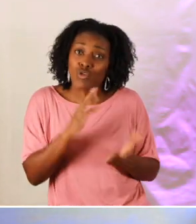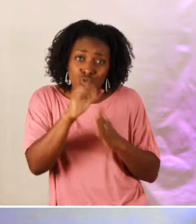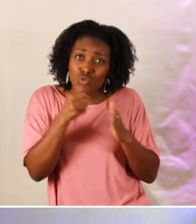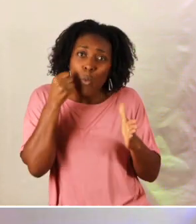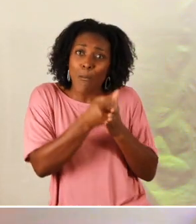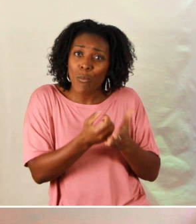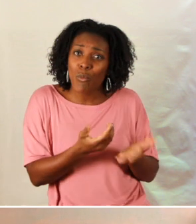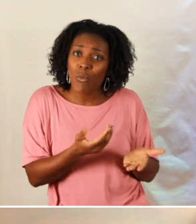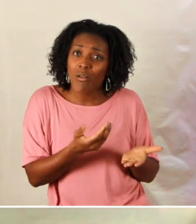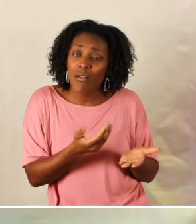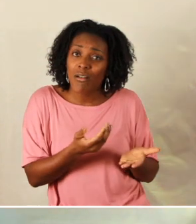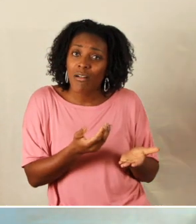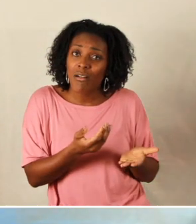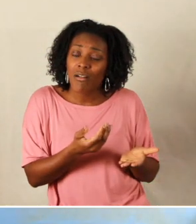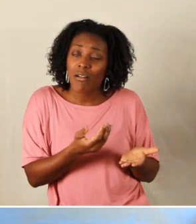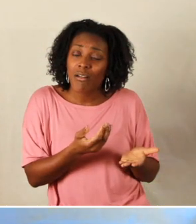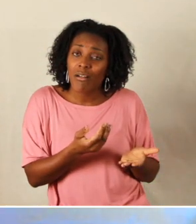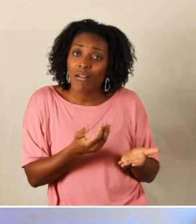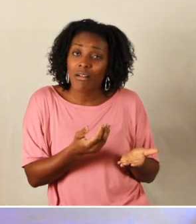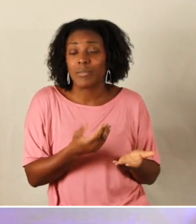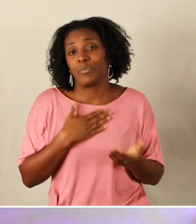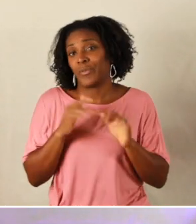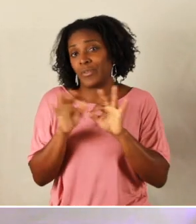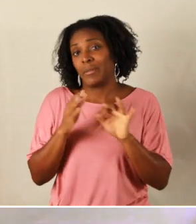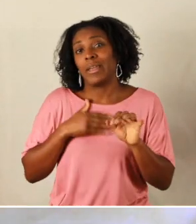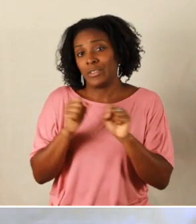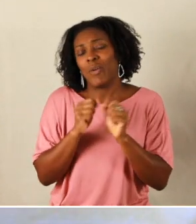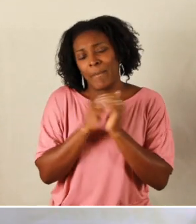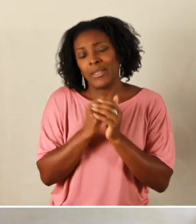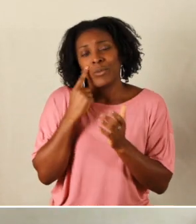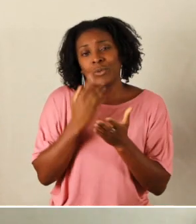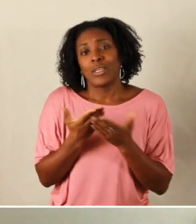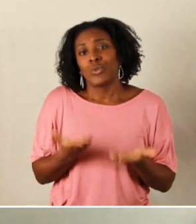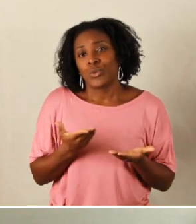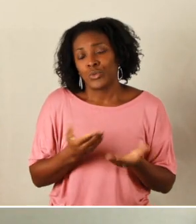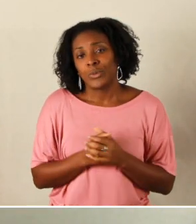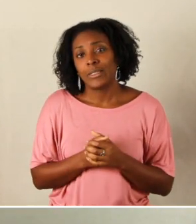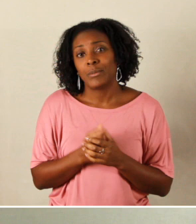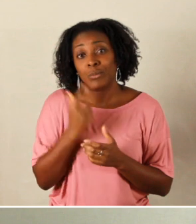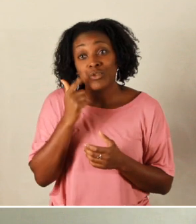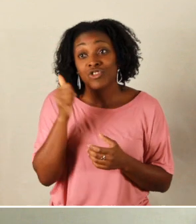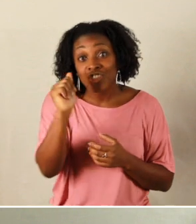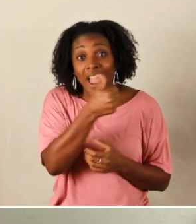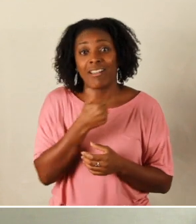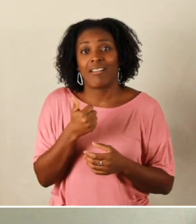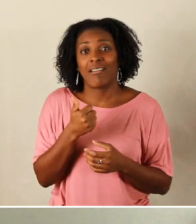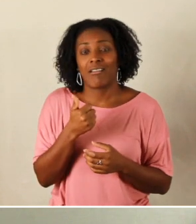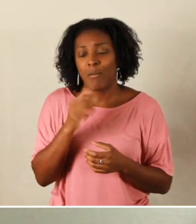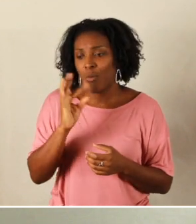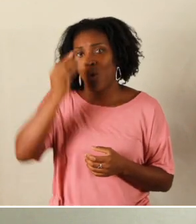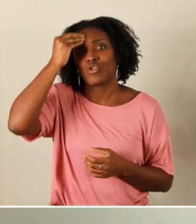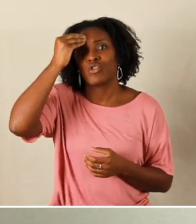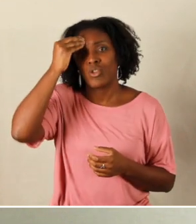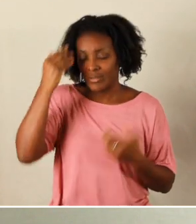elle a dit je vais y répondre parce que j'en ai la capacité et que je suis appelé à cela mon frère ma soeur on va prier comme ça aujourd